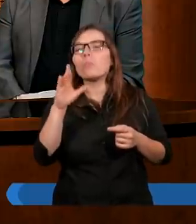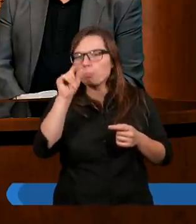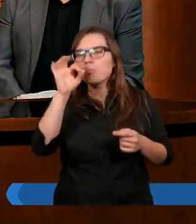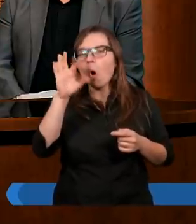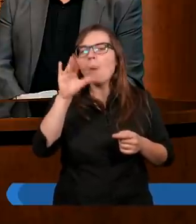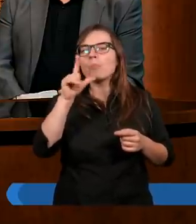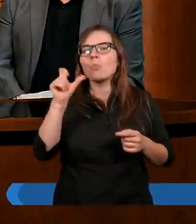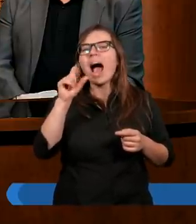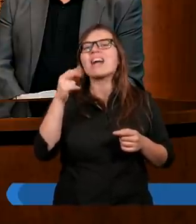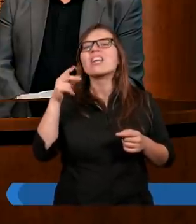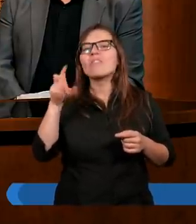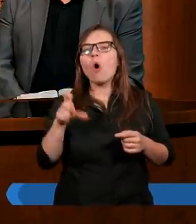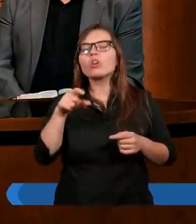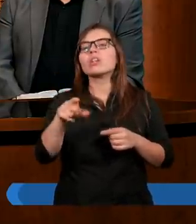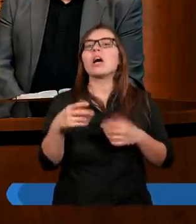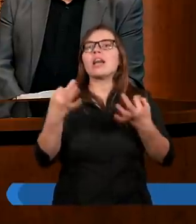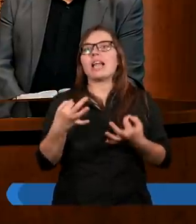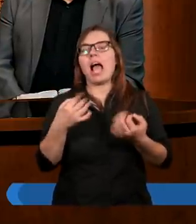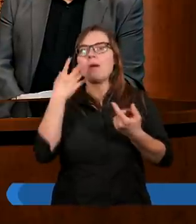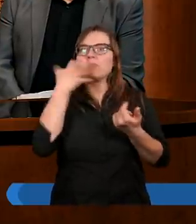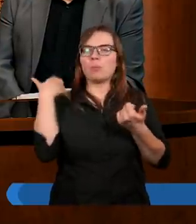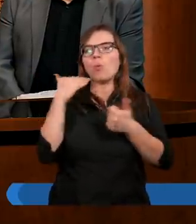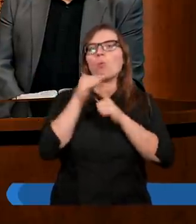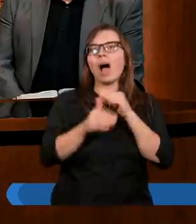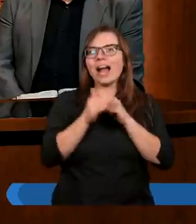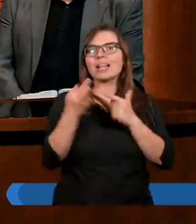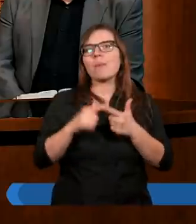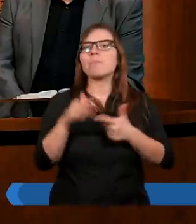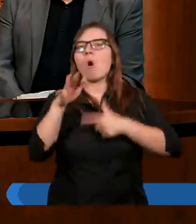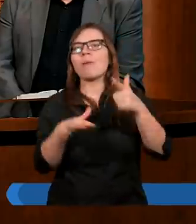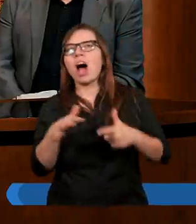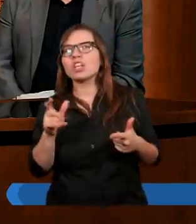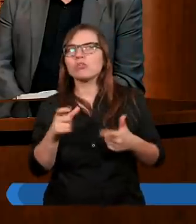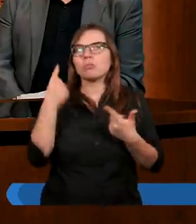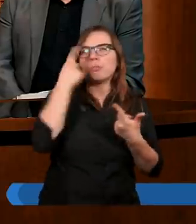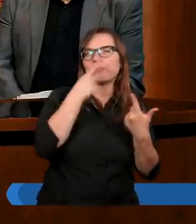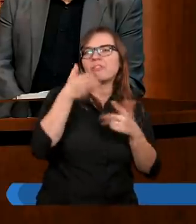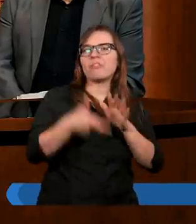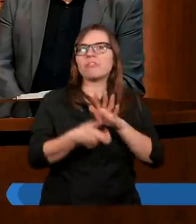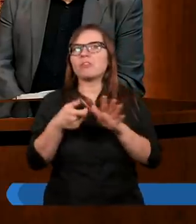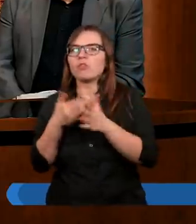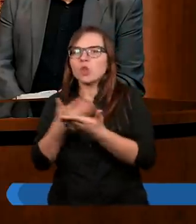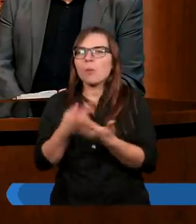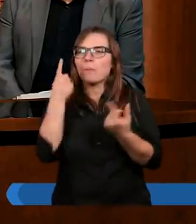Ełnia? Najpierw czytaliśmy o łasce, teraz o pobłażliwości, więc niektórzy wyciągają takie wnioski.